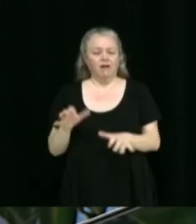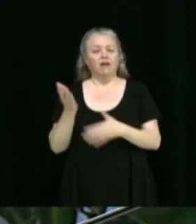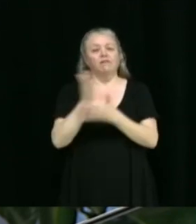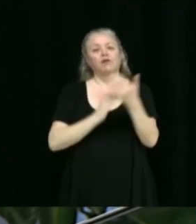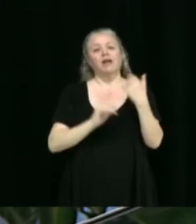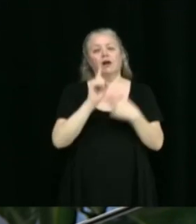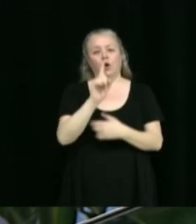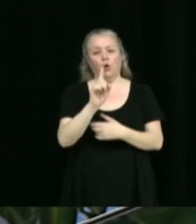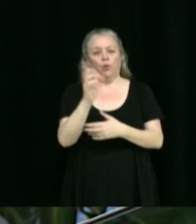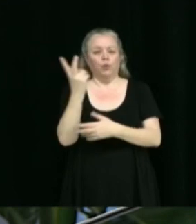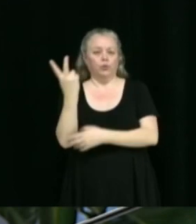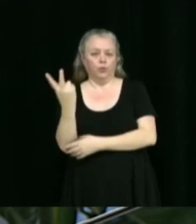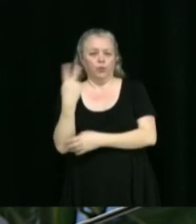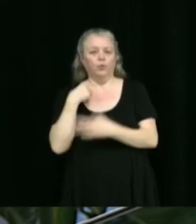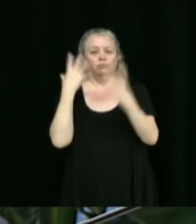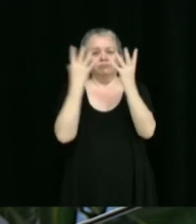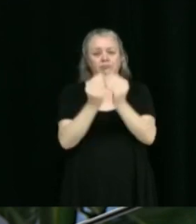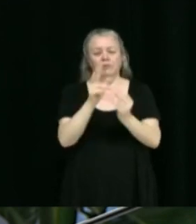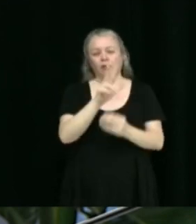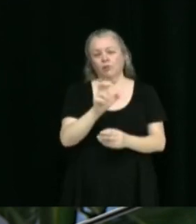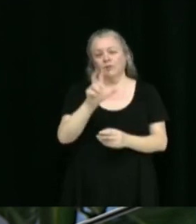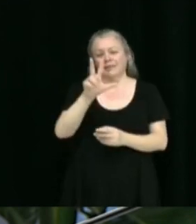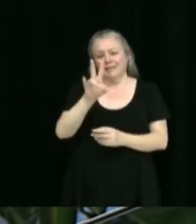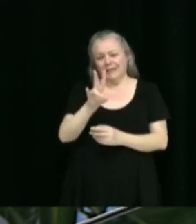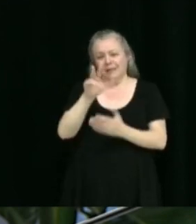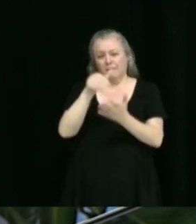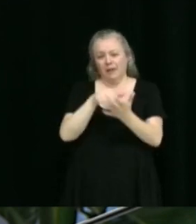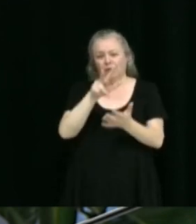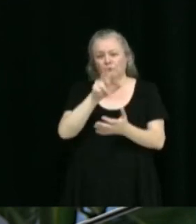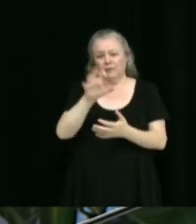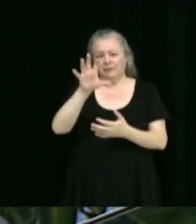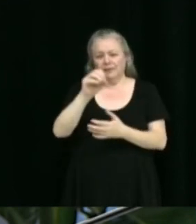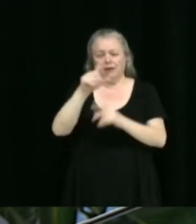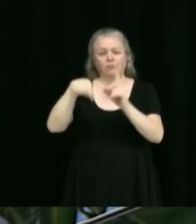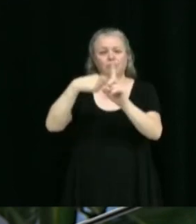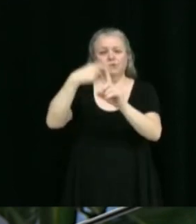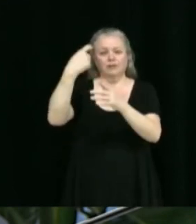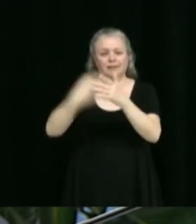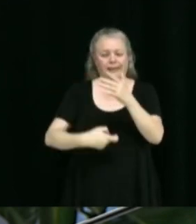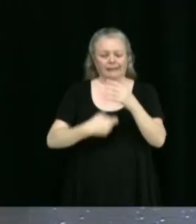montant total de 307 350 taxes non incluses.